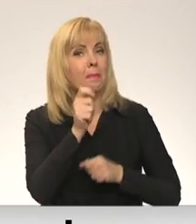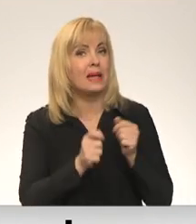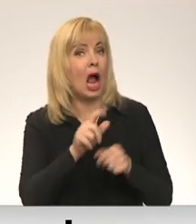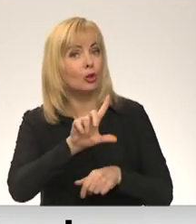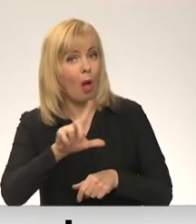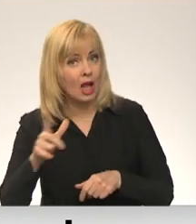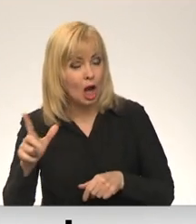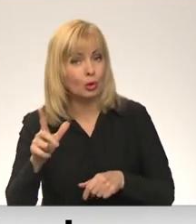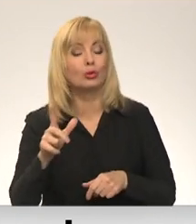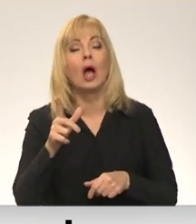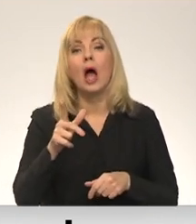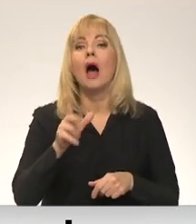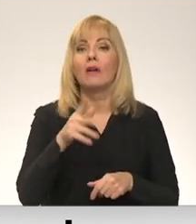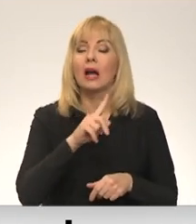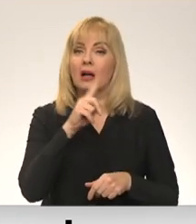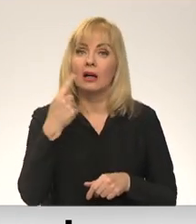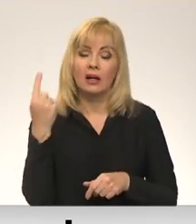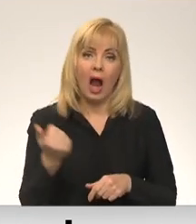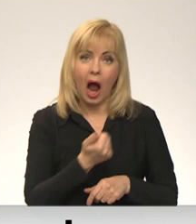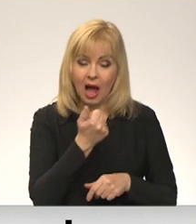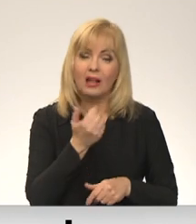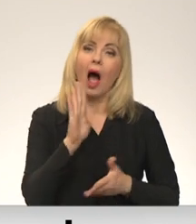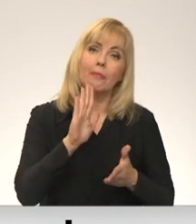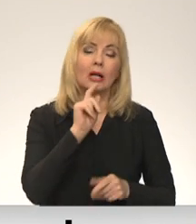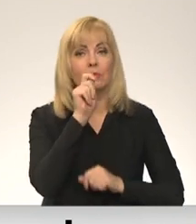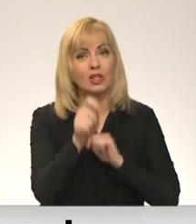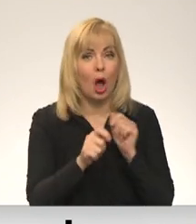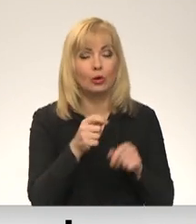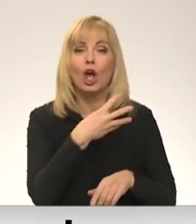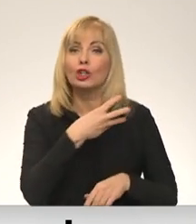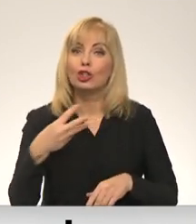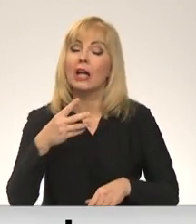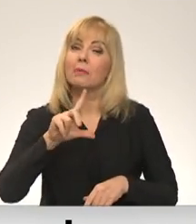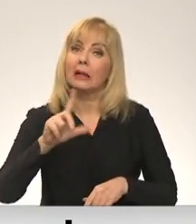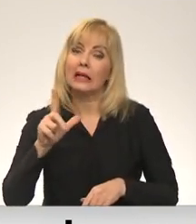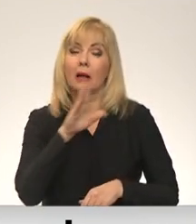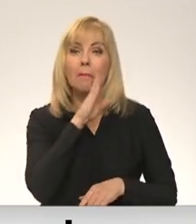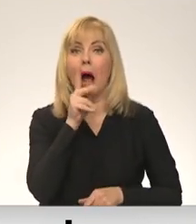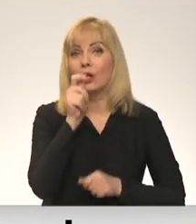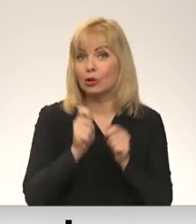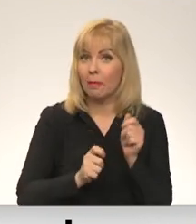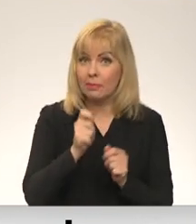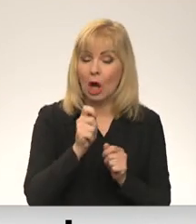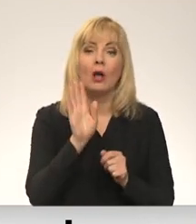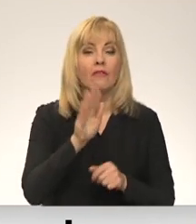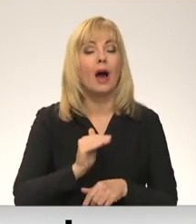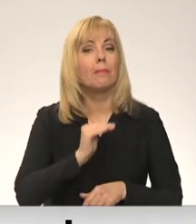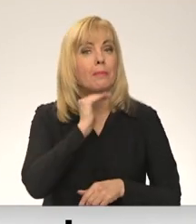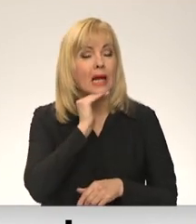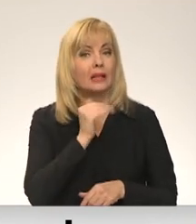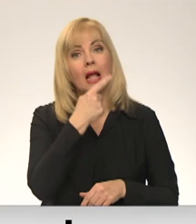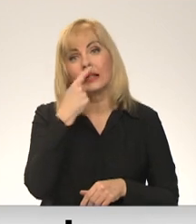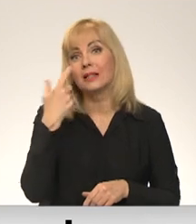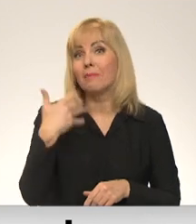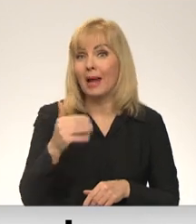Tā prognozē un cer, ka gadā varētu tikt saziedoti aptuveni 400 litri Mātes piena, ar ko varētu pietikt aptuveni